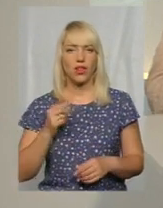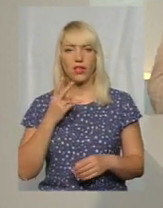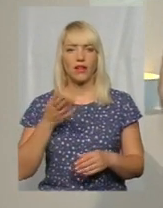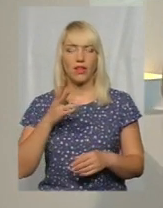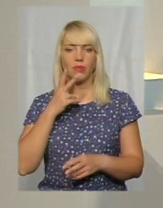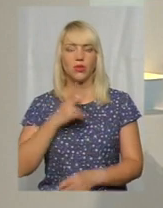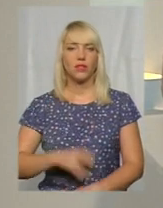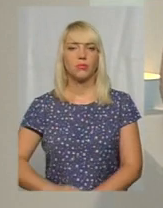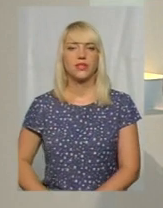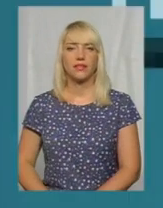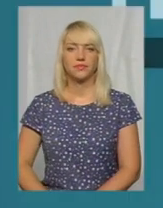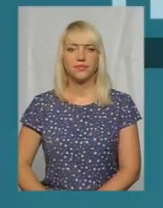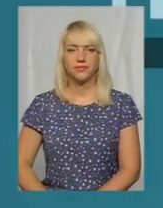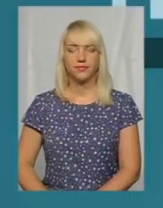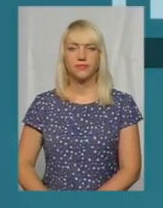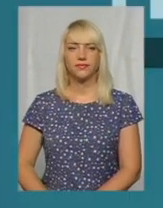подивимось разом.